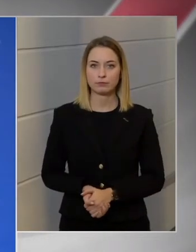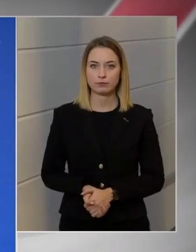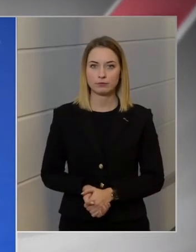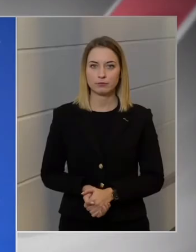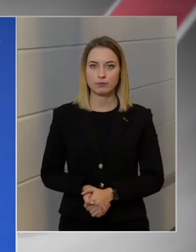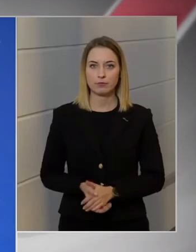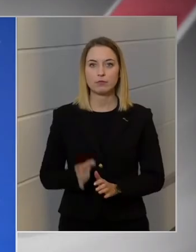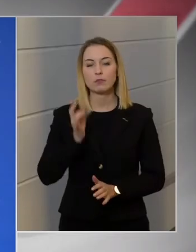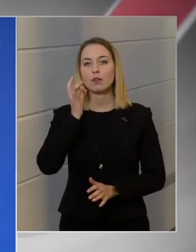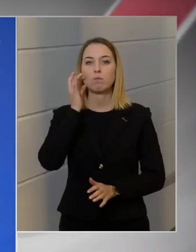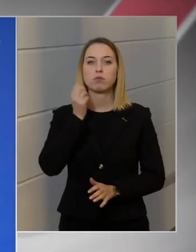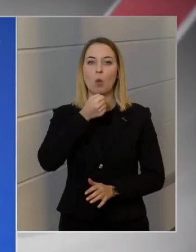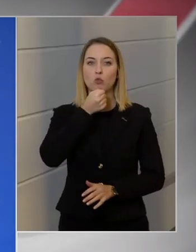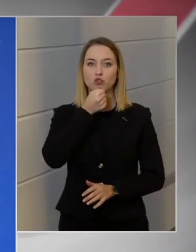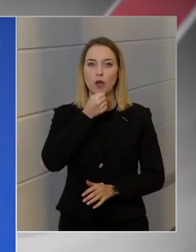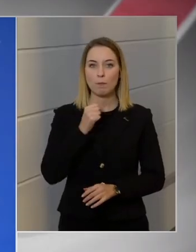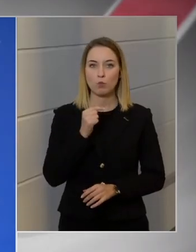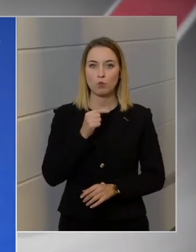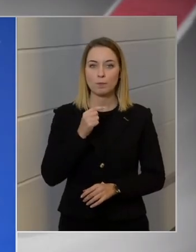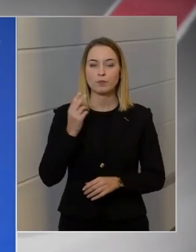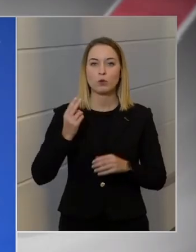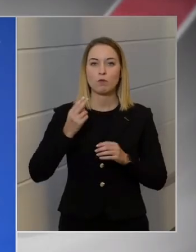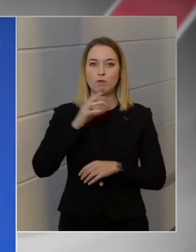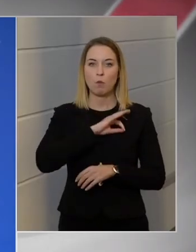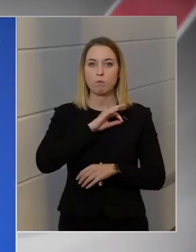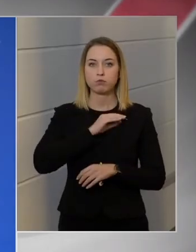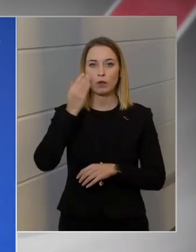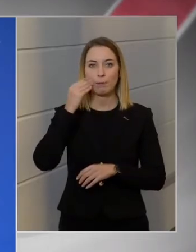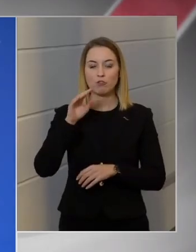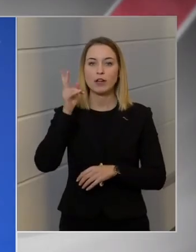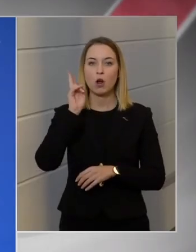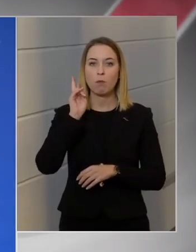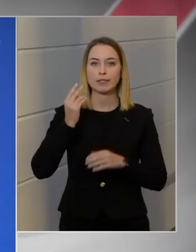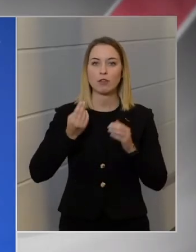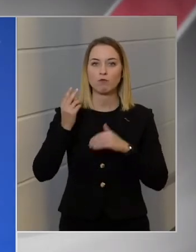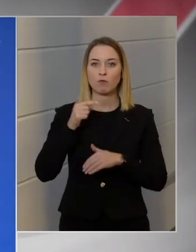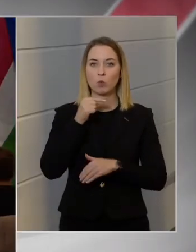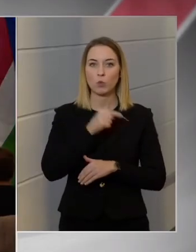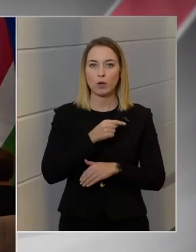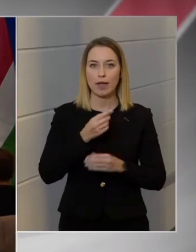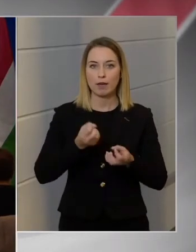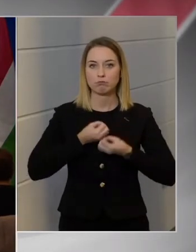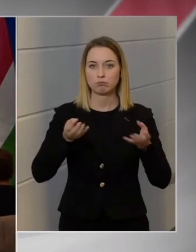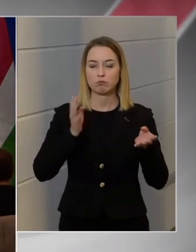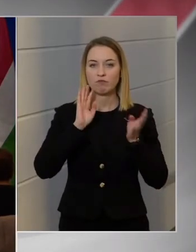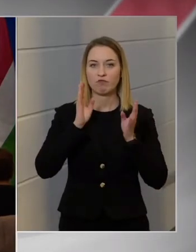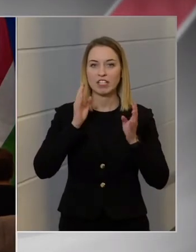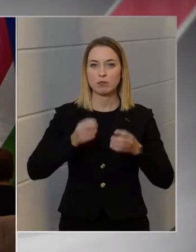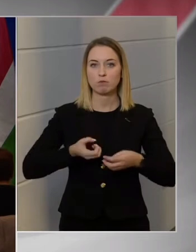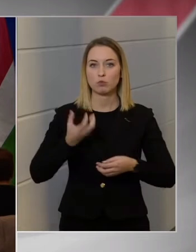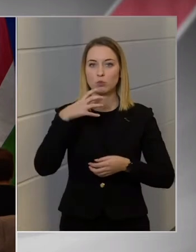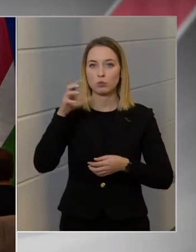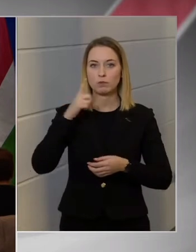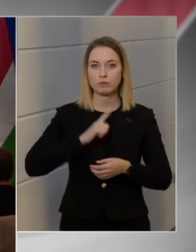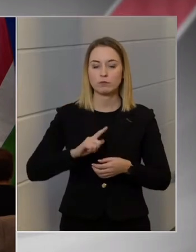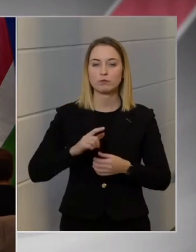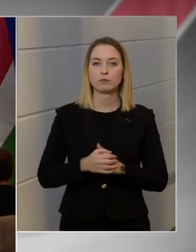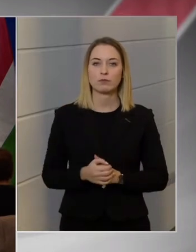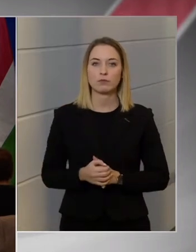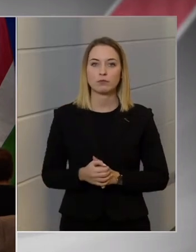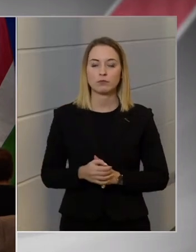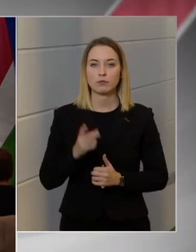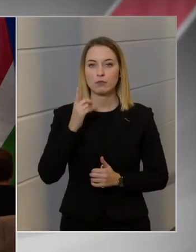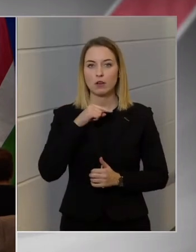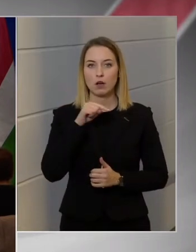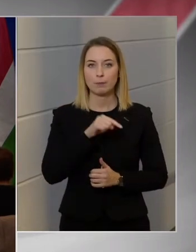Balogh Samu, a főpolgármester kabinett főnöke, tett közzi a Facebook oldalán egy posztot,